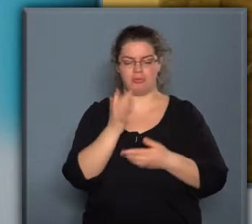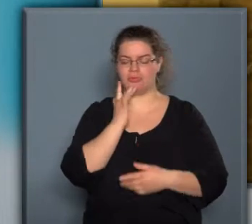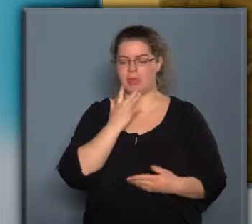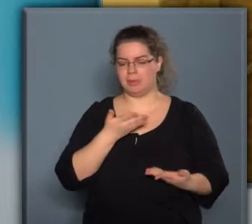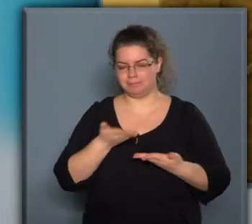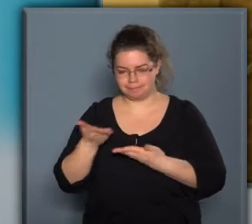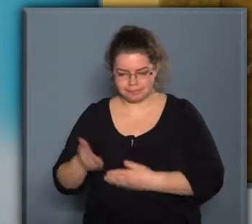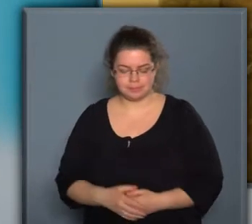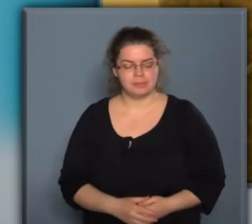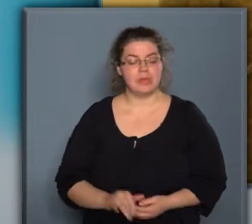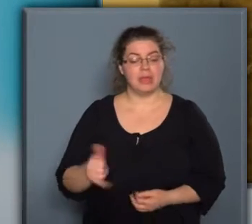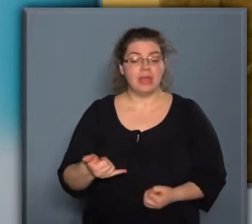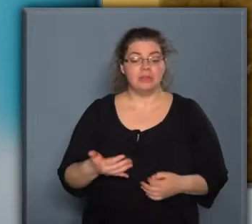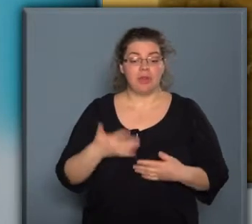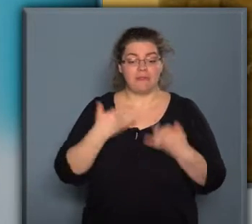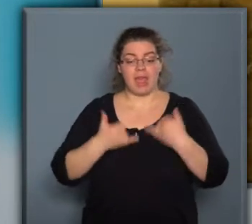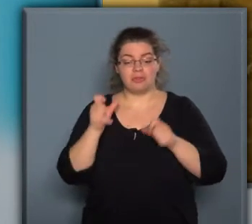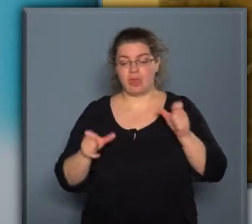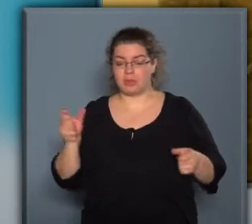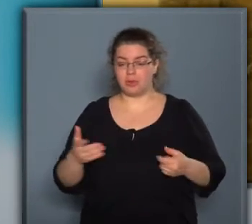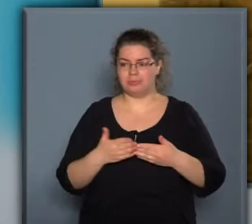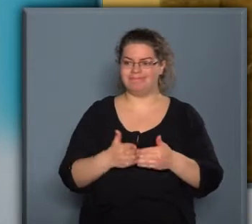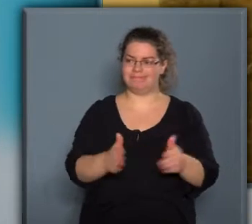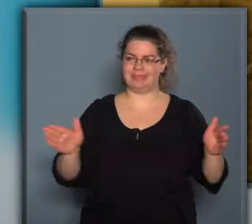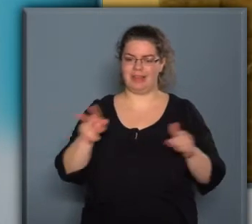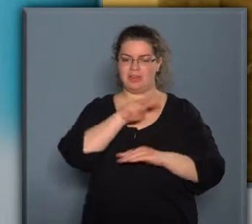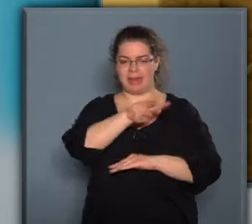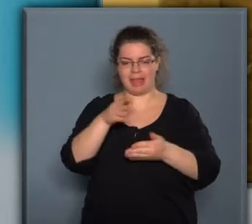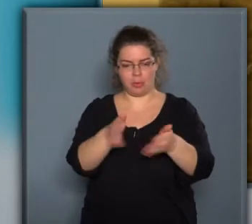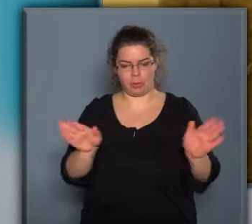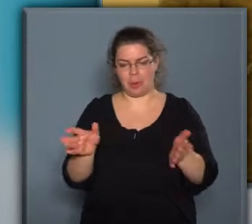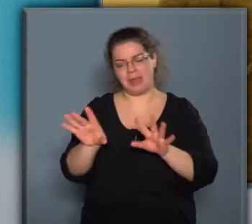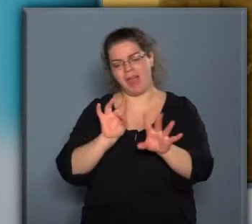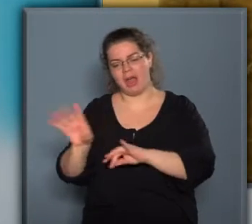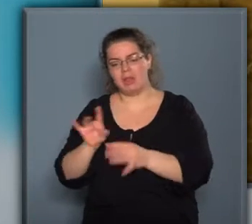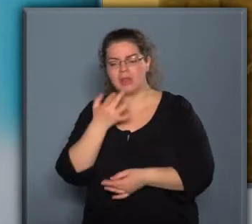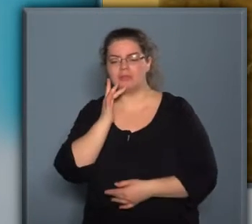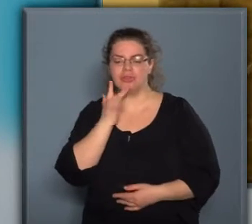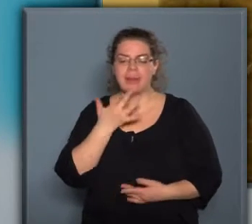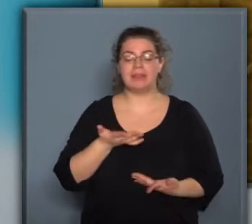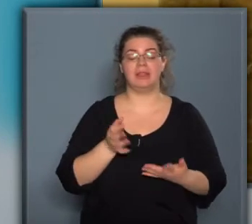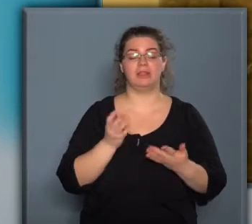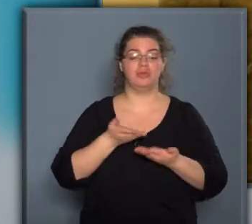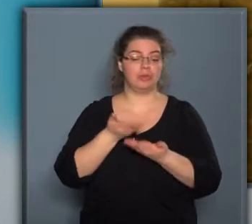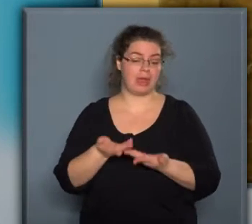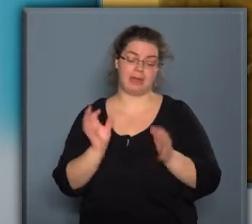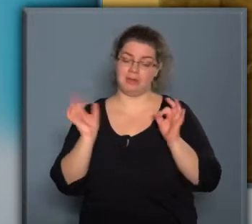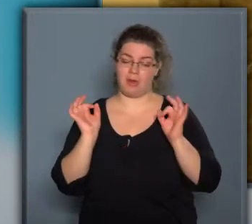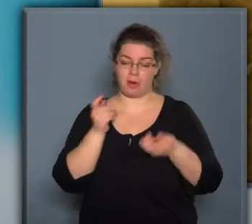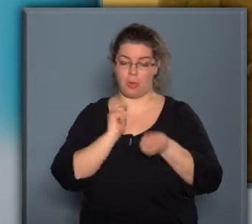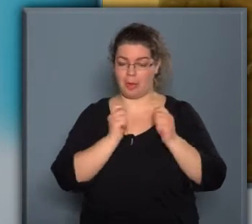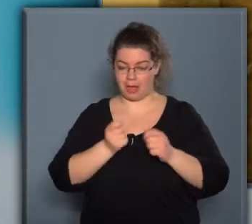süteményeknek, a versenyzők sokkal szélesebb látókörrel választanak süteményt, és sütnek kiváló pályaműveket.